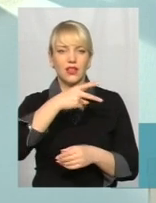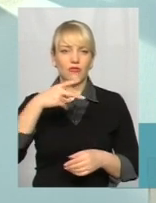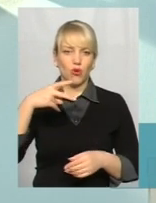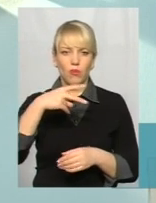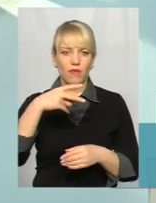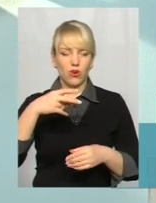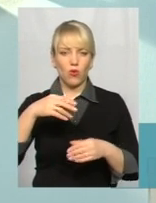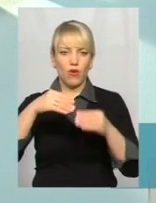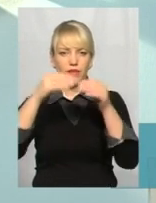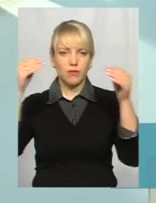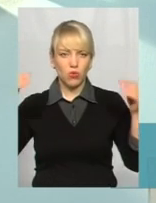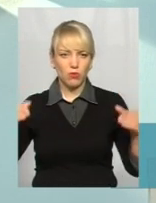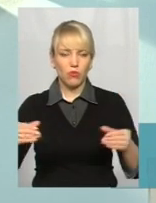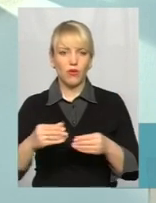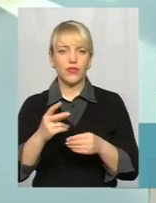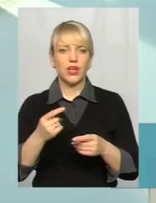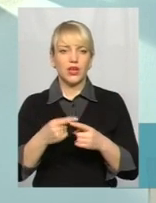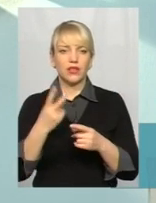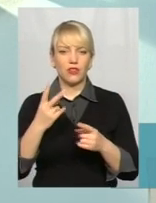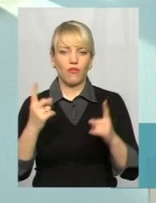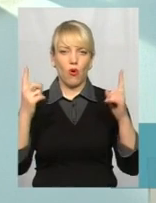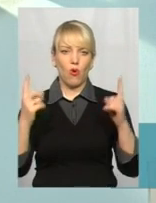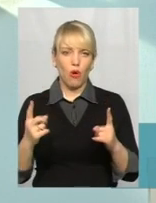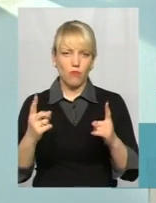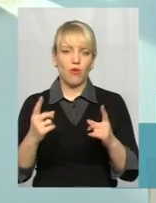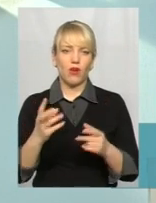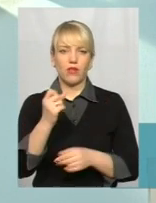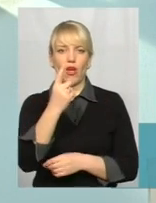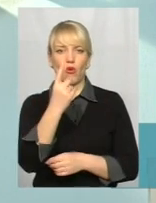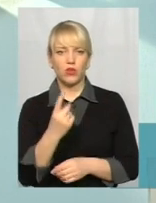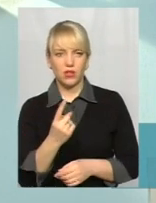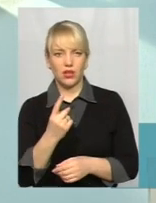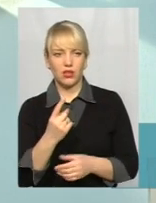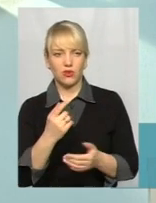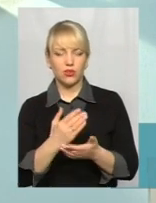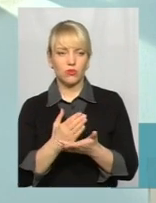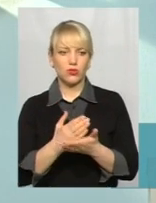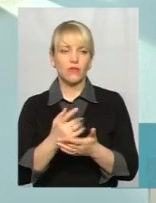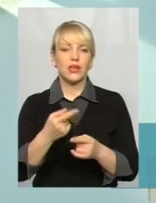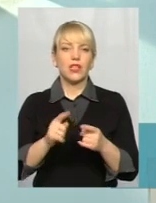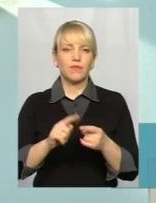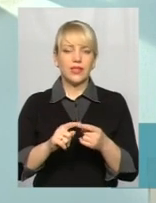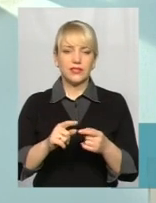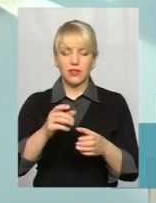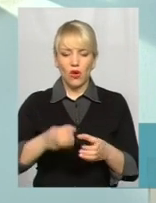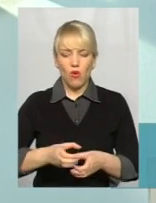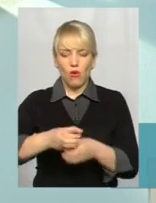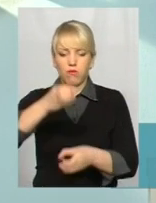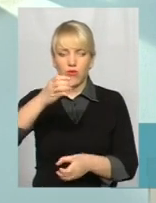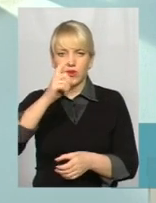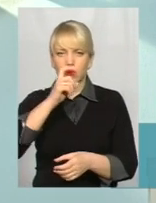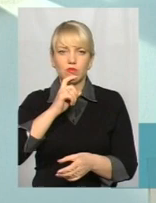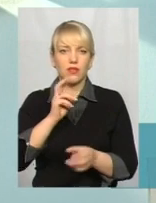бікборди, і конструкції, які на двох опорах розташовані, і на одній опорі розташовані, і на таких опорах, що незрозуміло, як вони